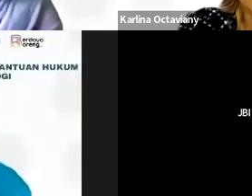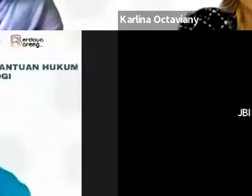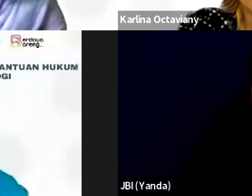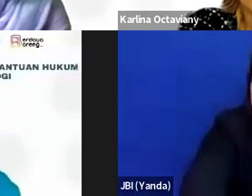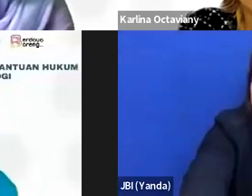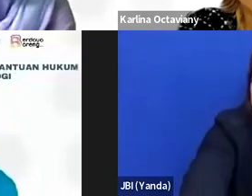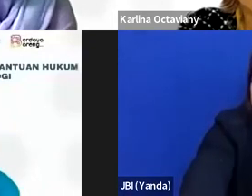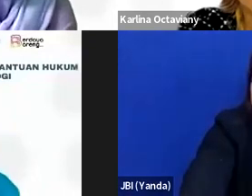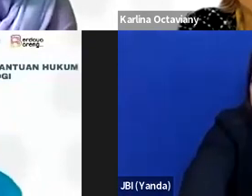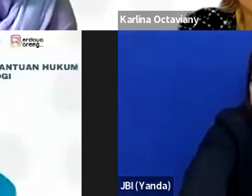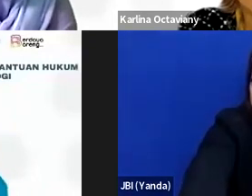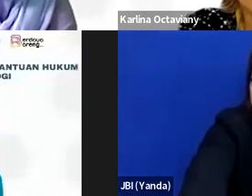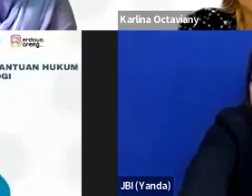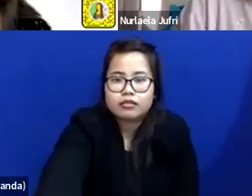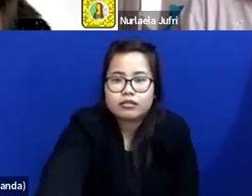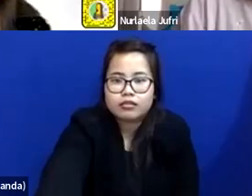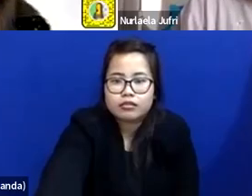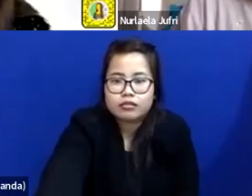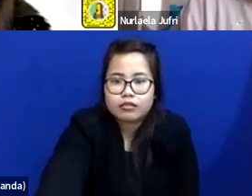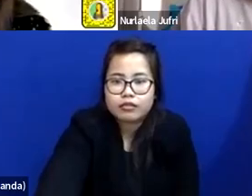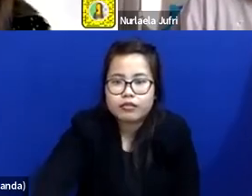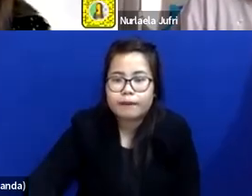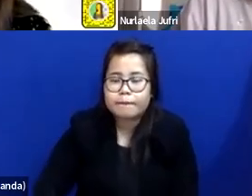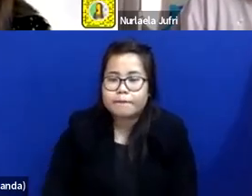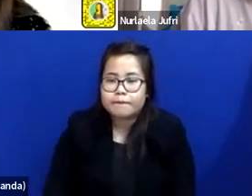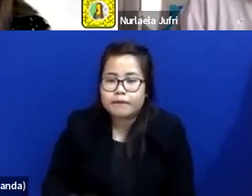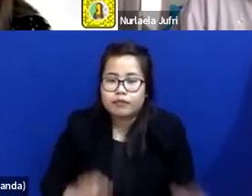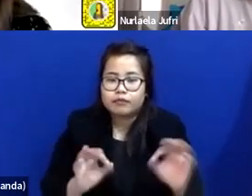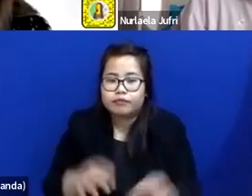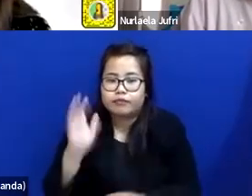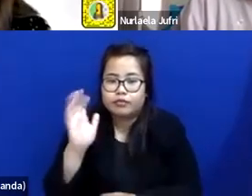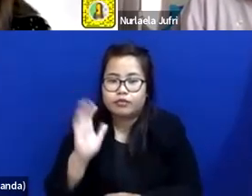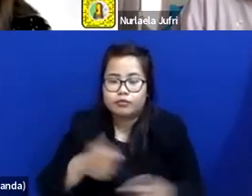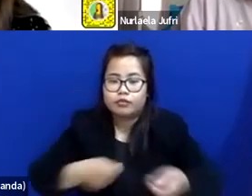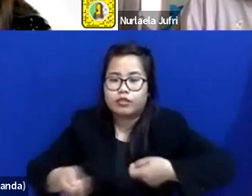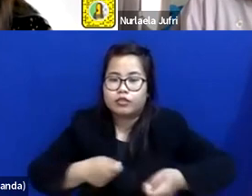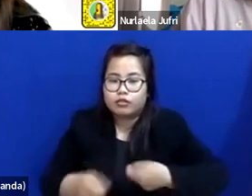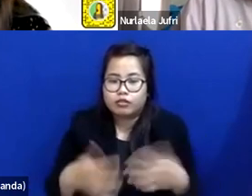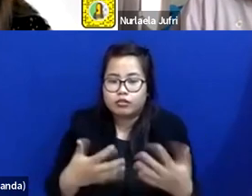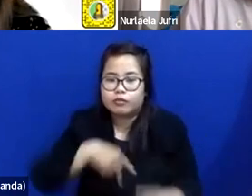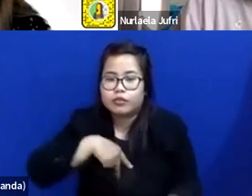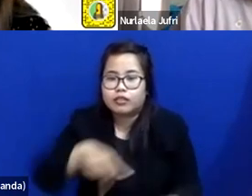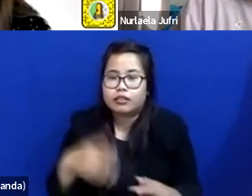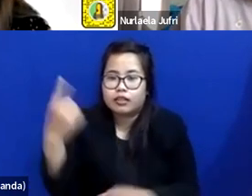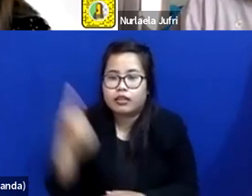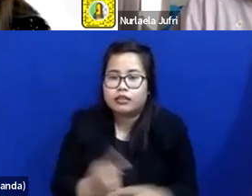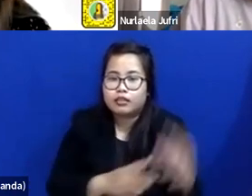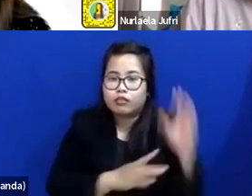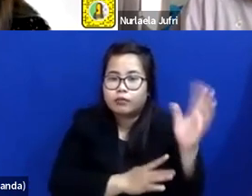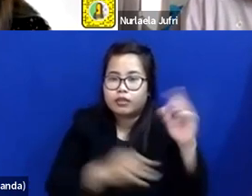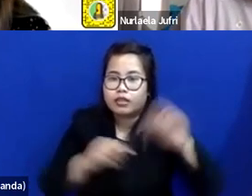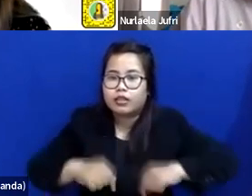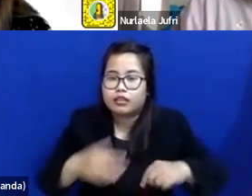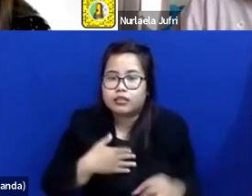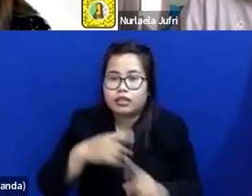Bapak Ibu sekalian para panelis moderator pengisi acara peserta yang hadir dalam webinar kali ini saya